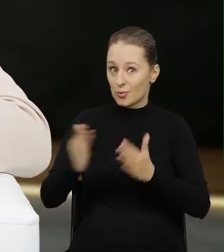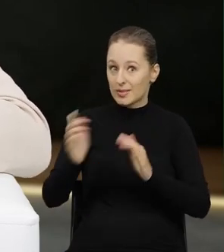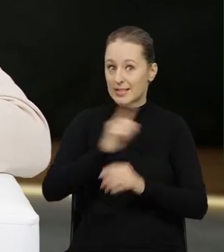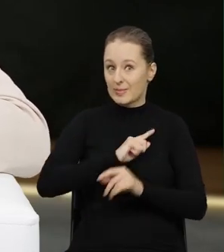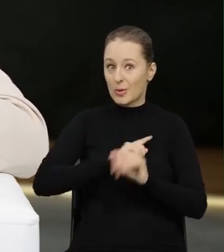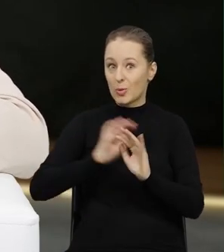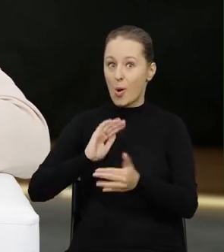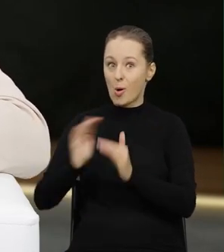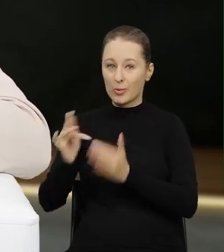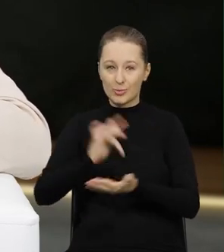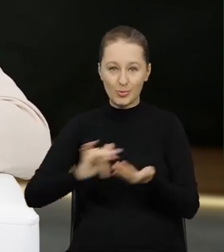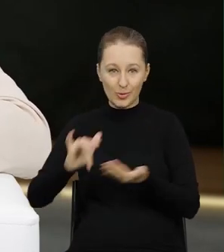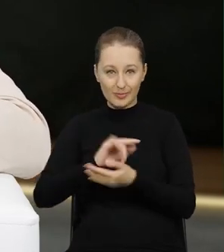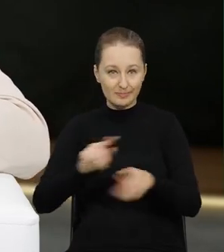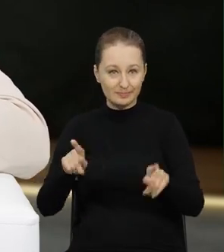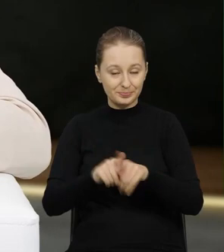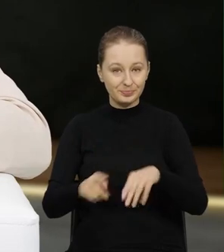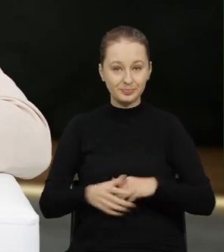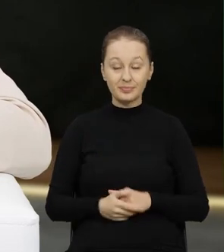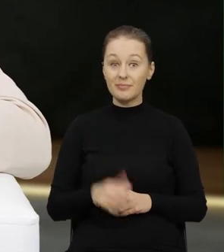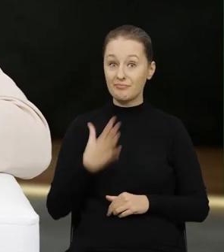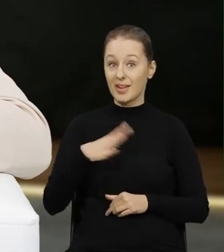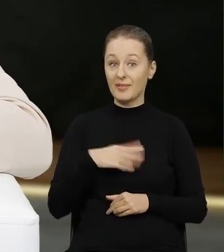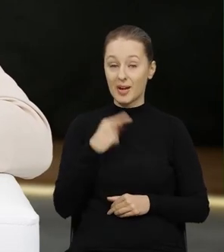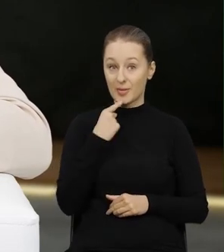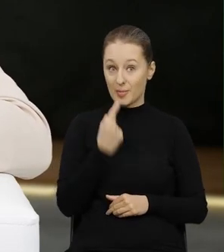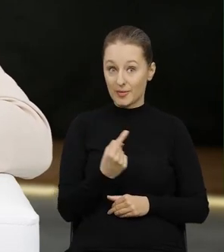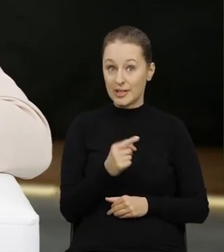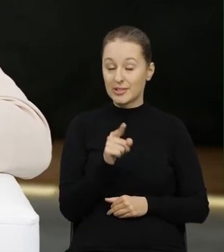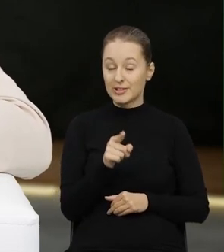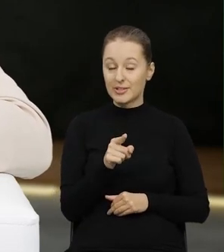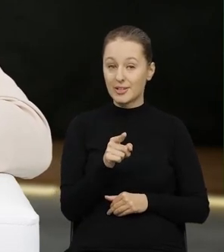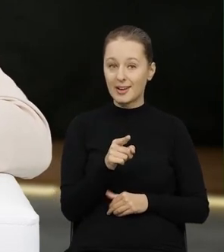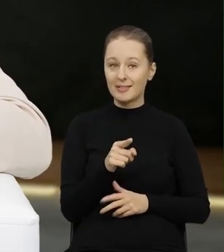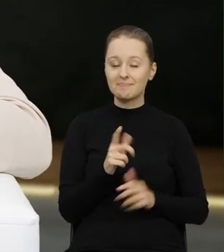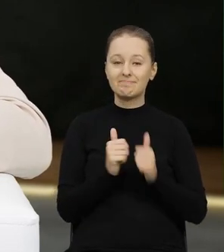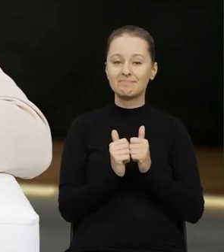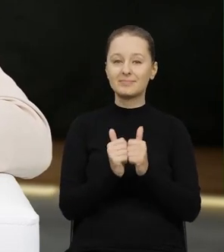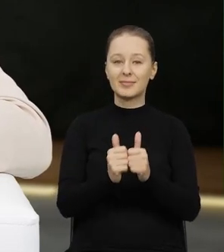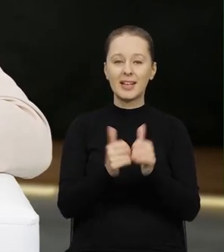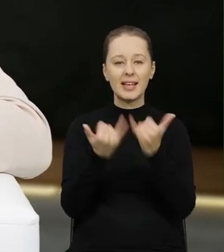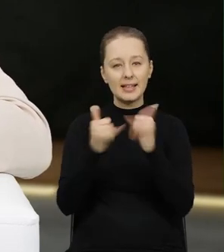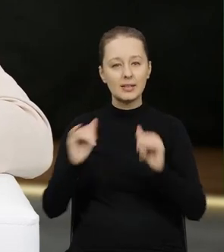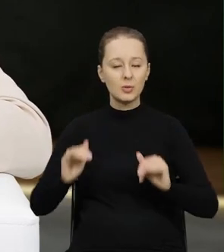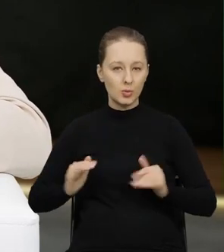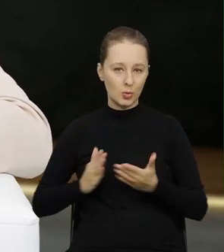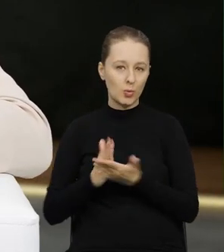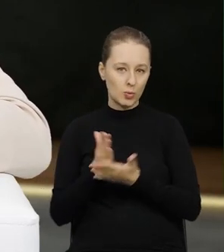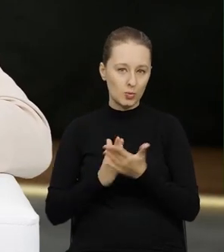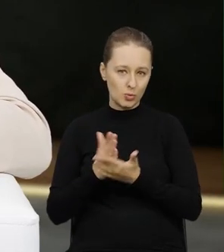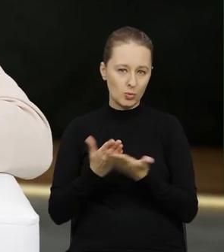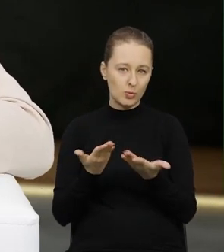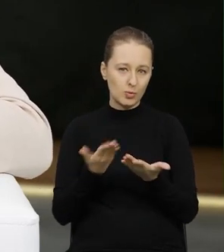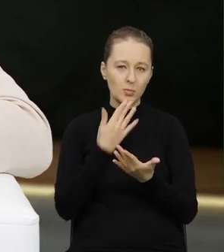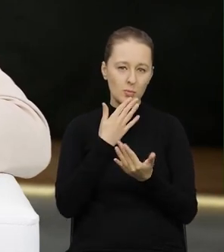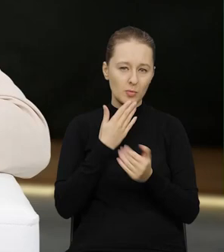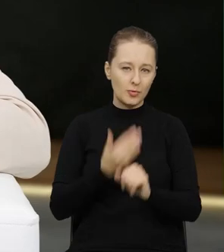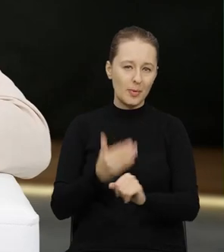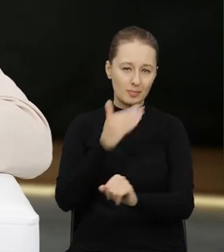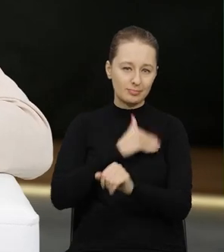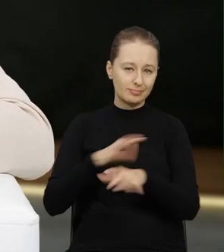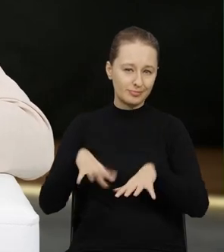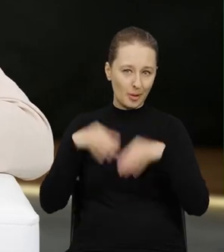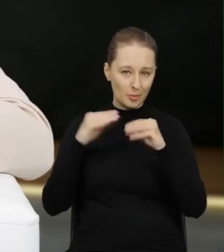ochrony środowiska. Ale to już tutaj, no jakby warte podkreślenia, jest rola innych służb, tak? O których tam